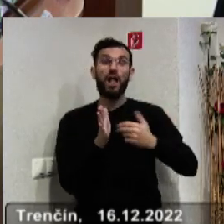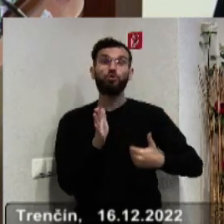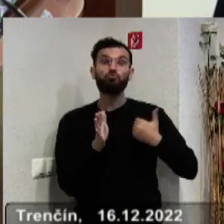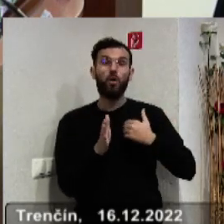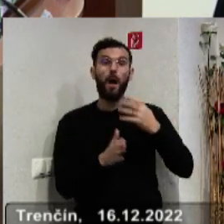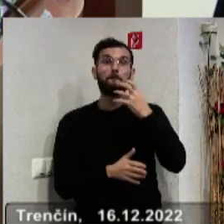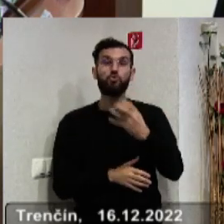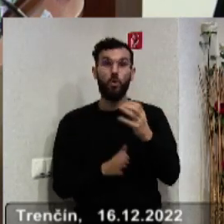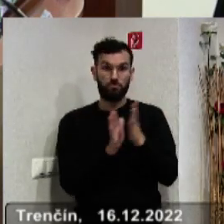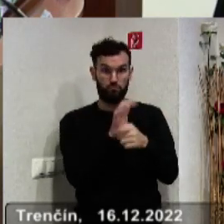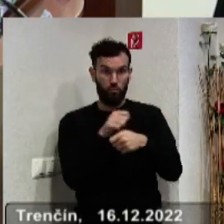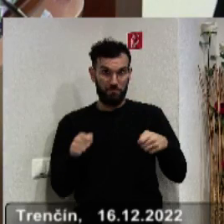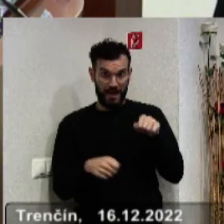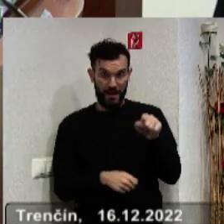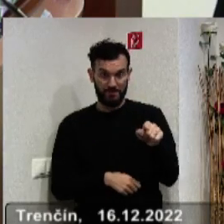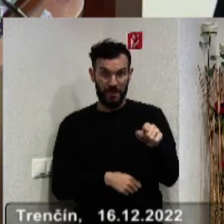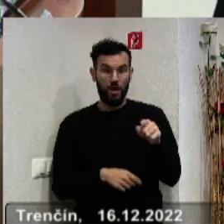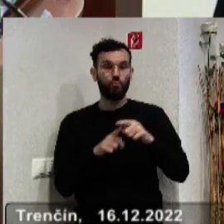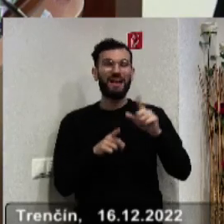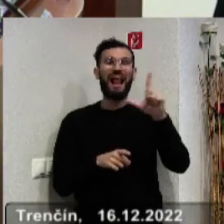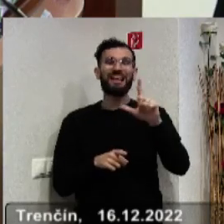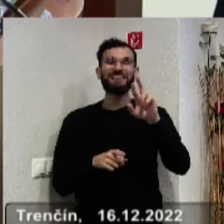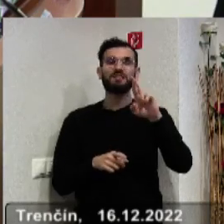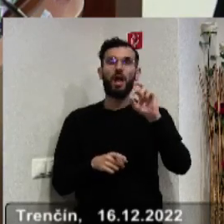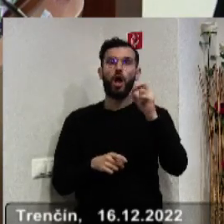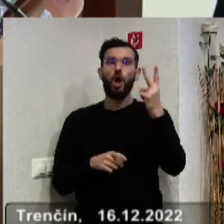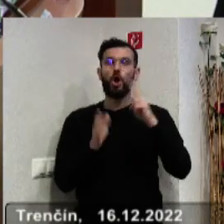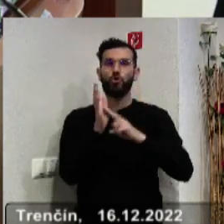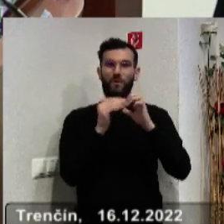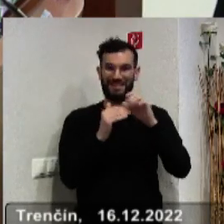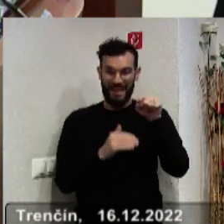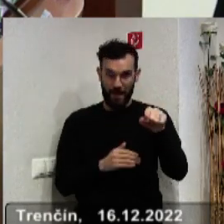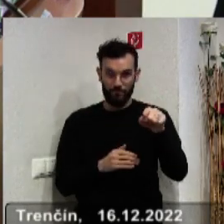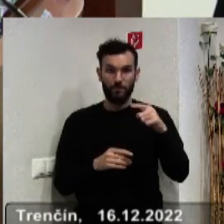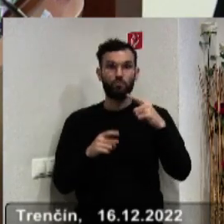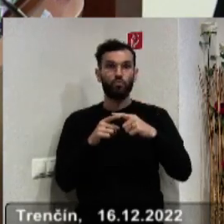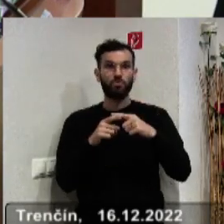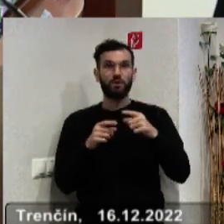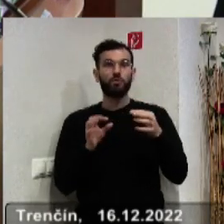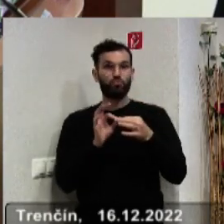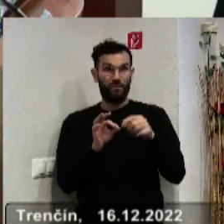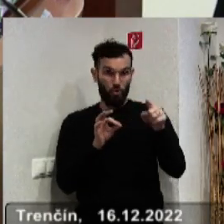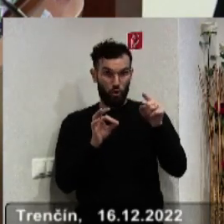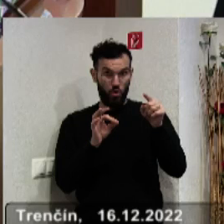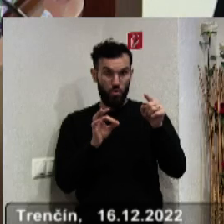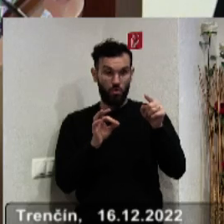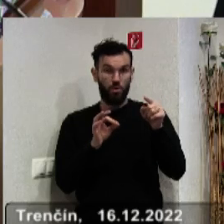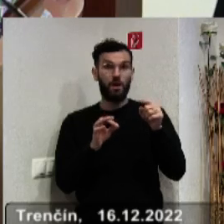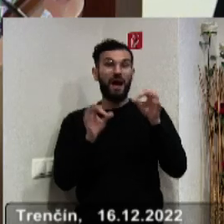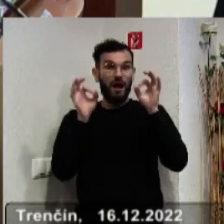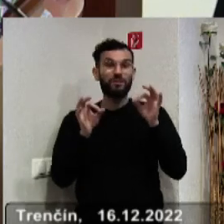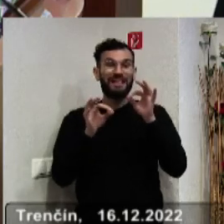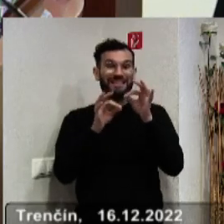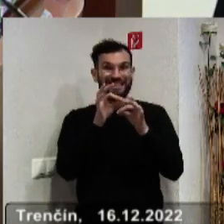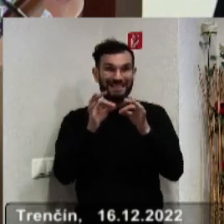a rovná lednické rovne a ako tradične je túto krabičku na túto ozdobu. A